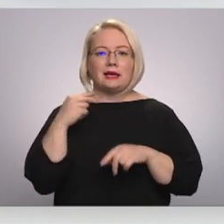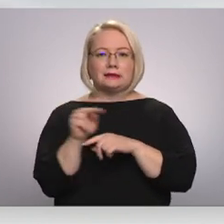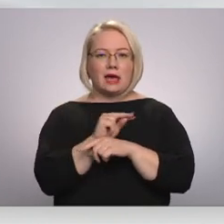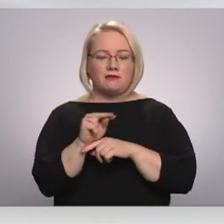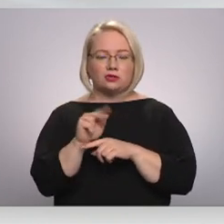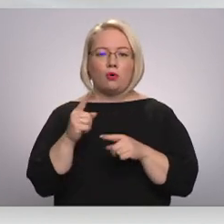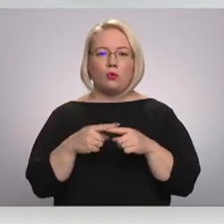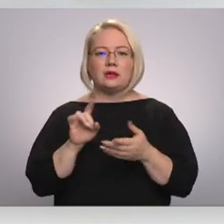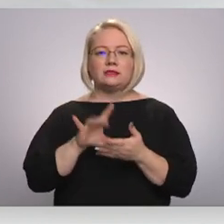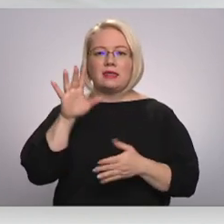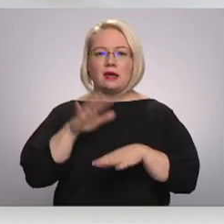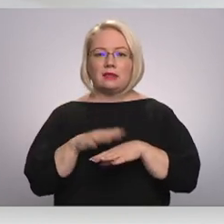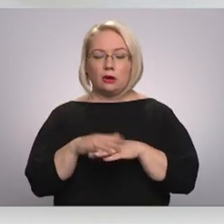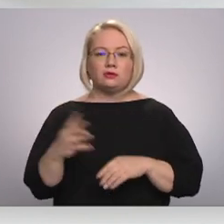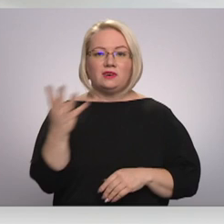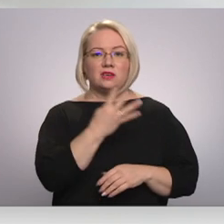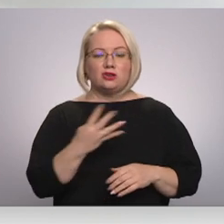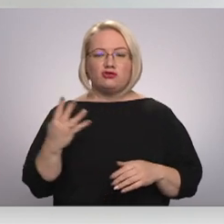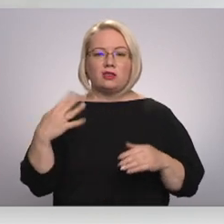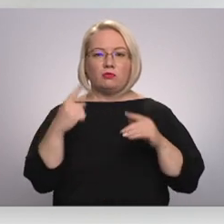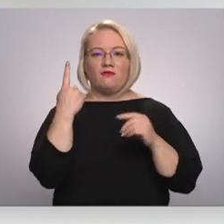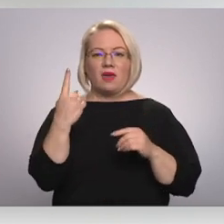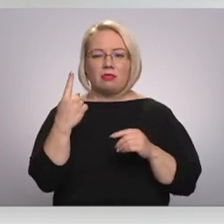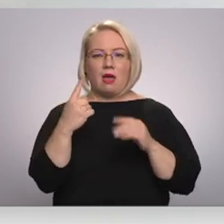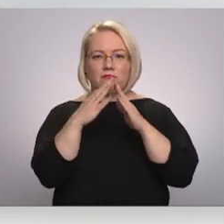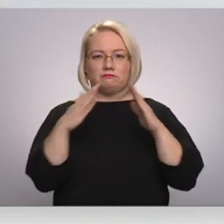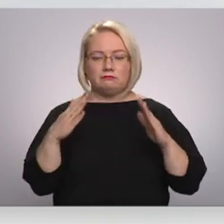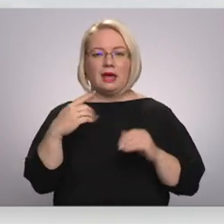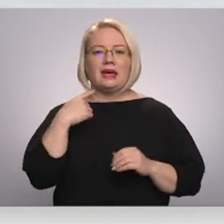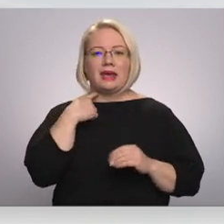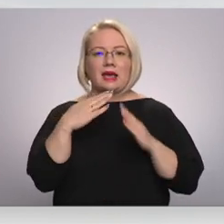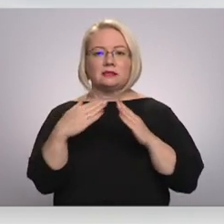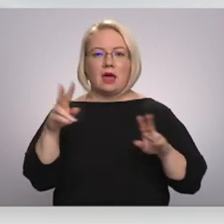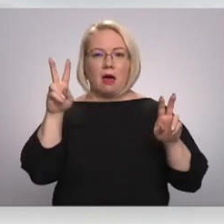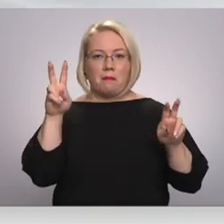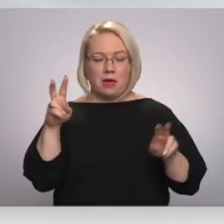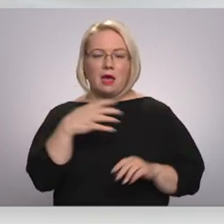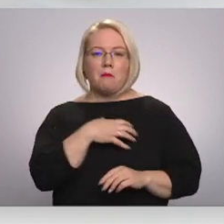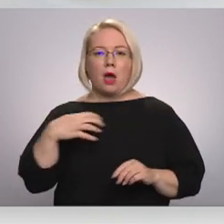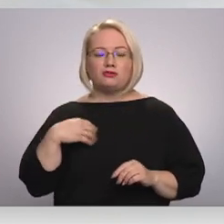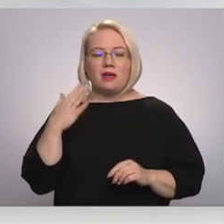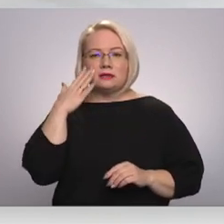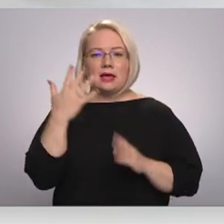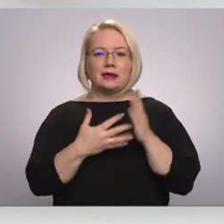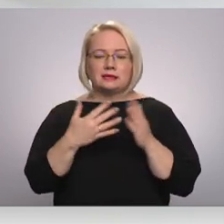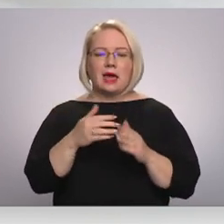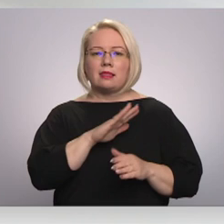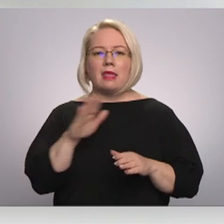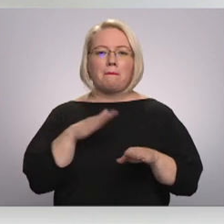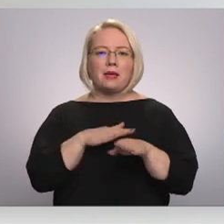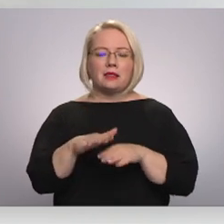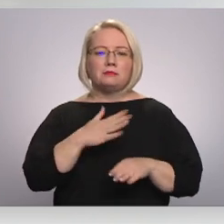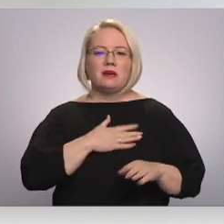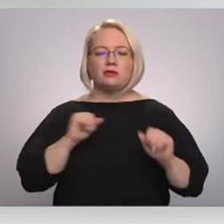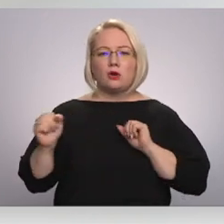Rīgas Centrāltirgus. Tie visi saplūstu zem nosaukuma Rīgas Nami. Tādā jādi pašvaldība iecerējas ir izsināt nepilnības savu nekustamo